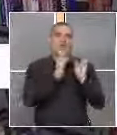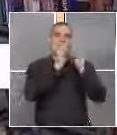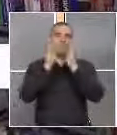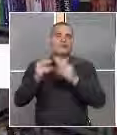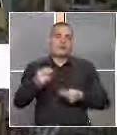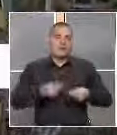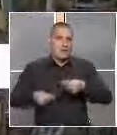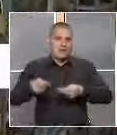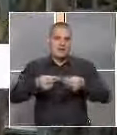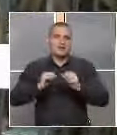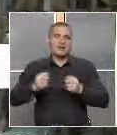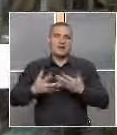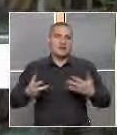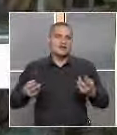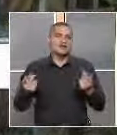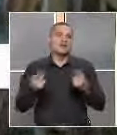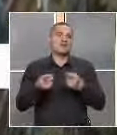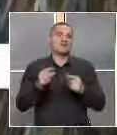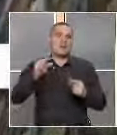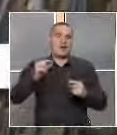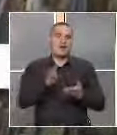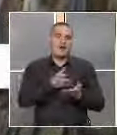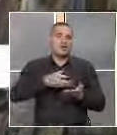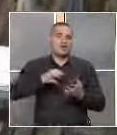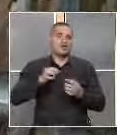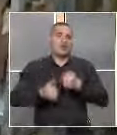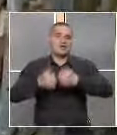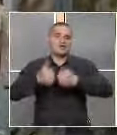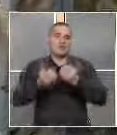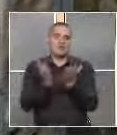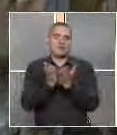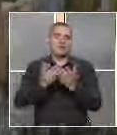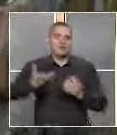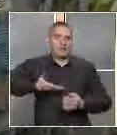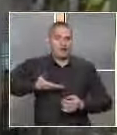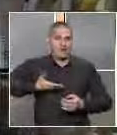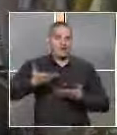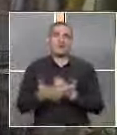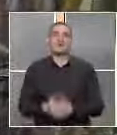редене на пъзели и различни игри са малка част от маратона на четенето в Благоевград.